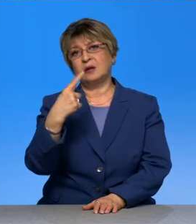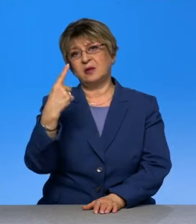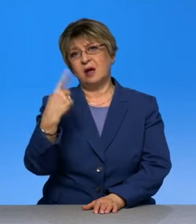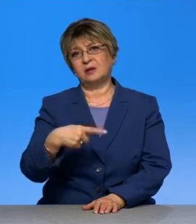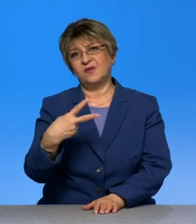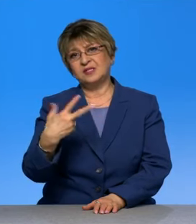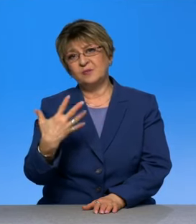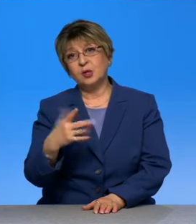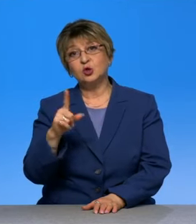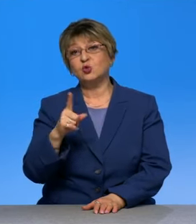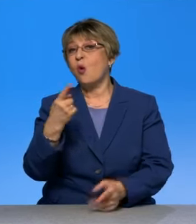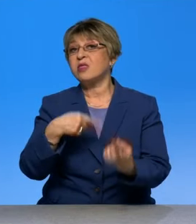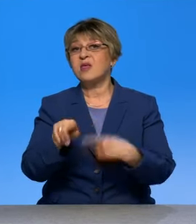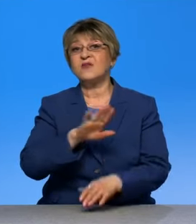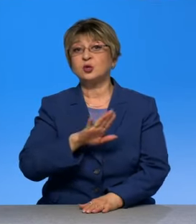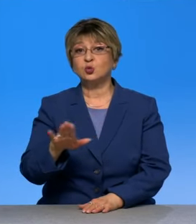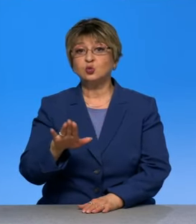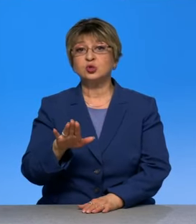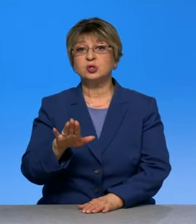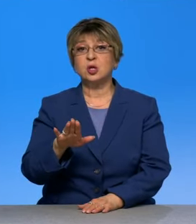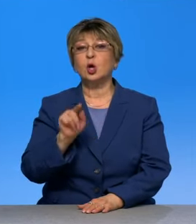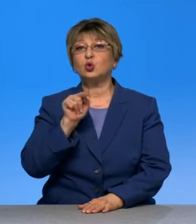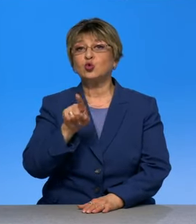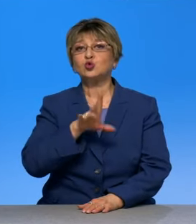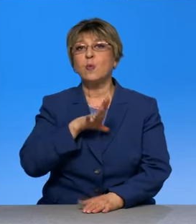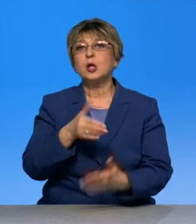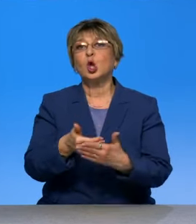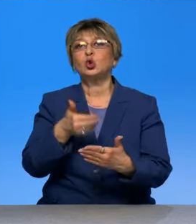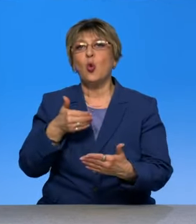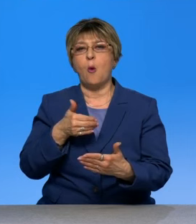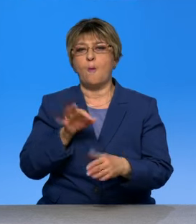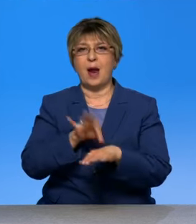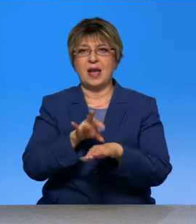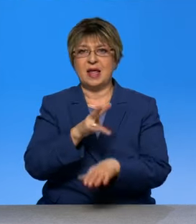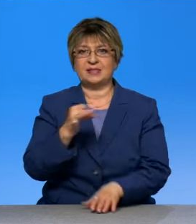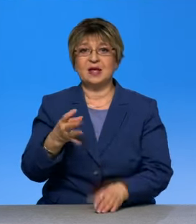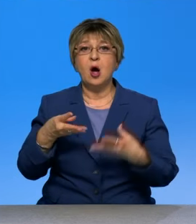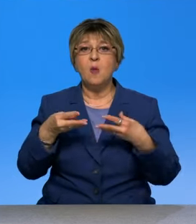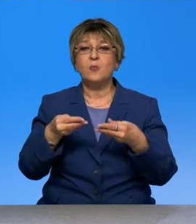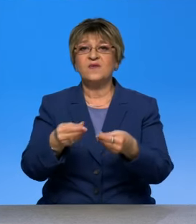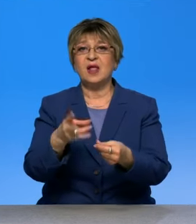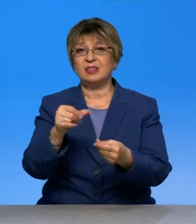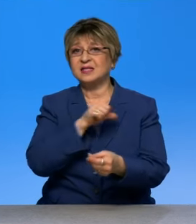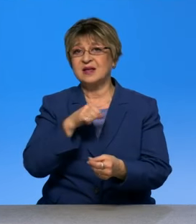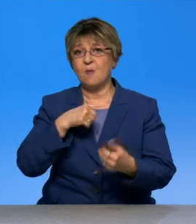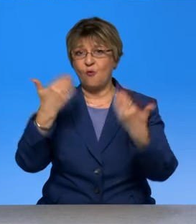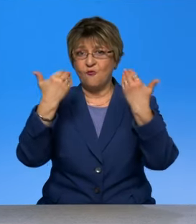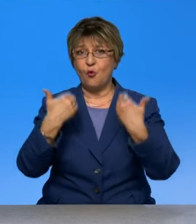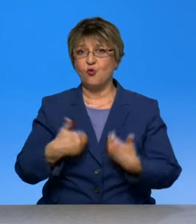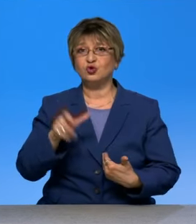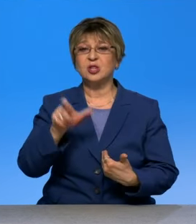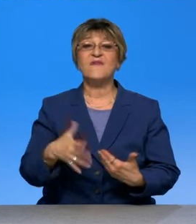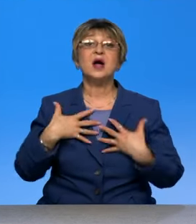никогда не вернуться к твоему статусу, который была до болезни. То есть она влияла на статус человека, на статус